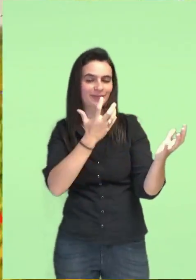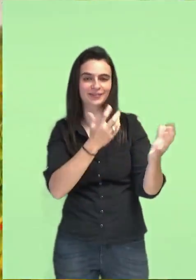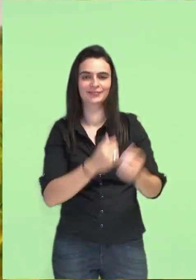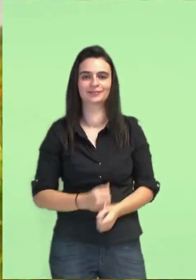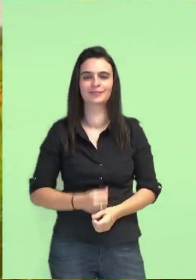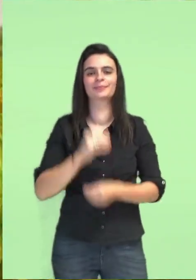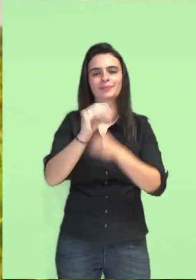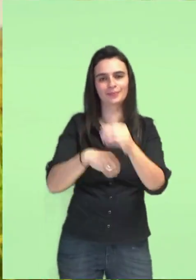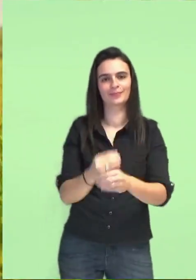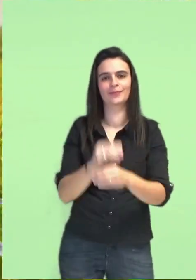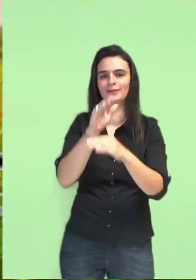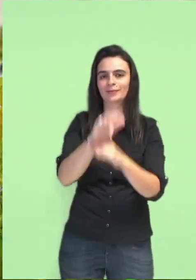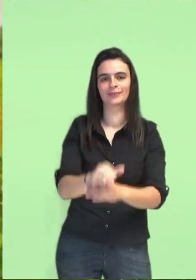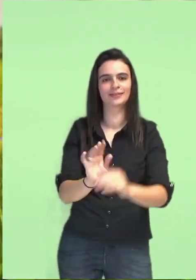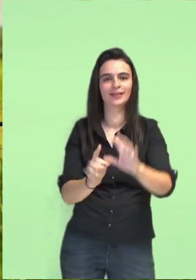Écolo